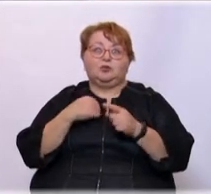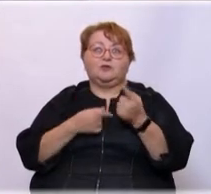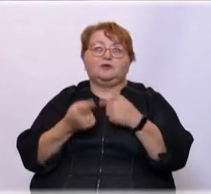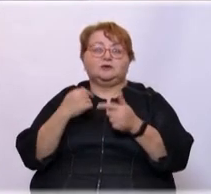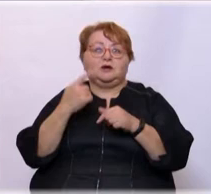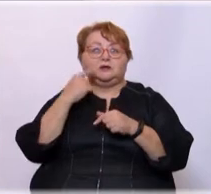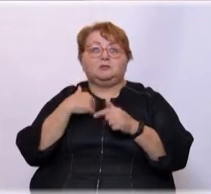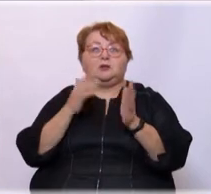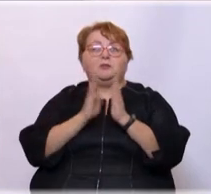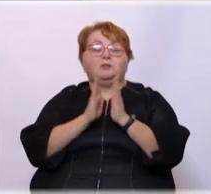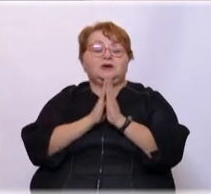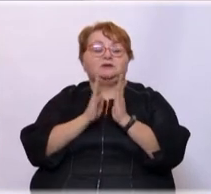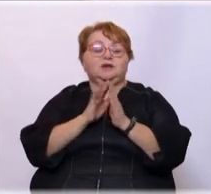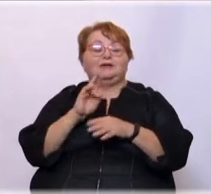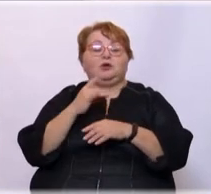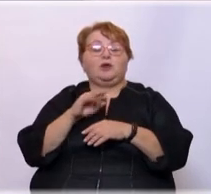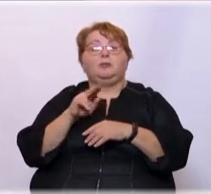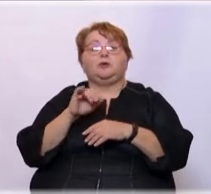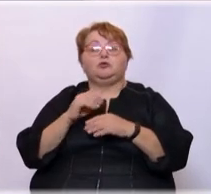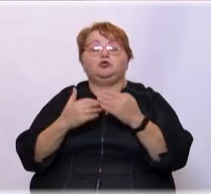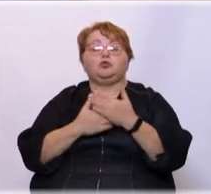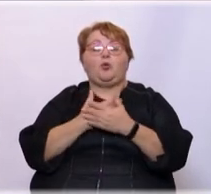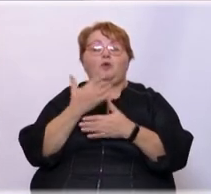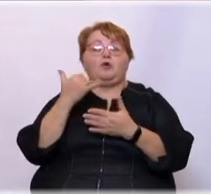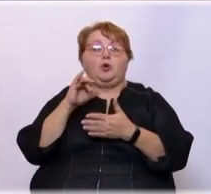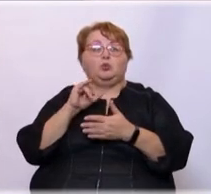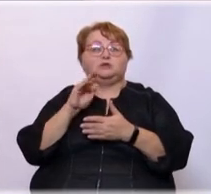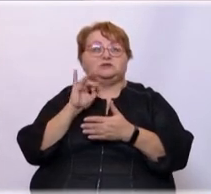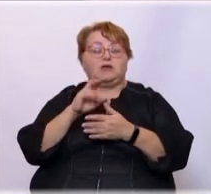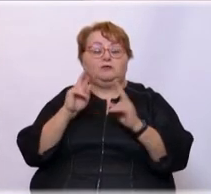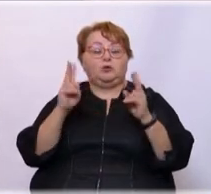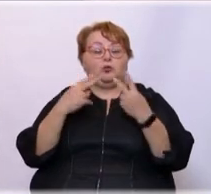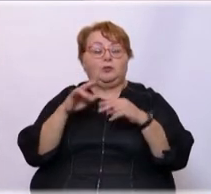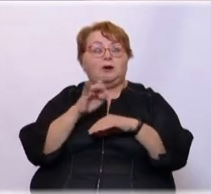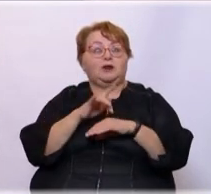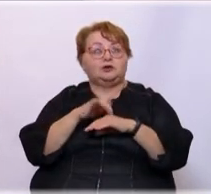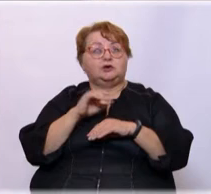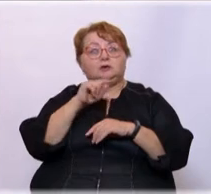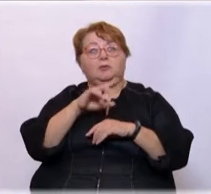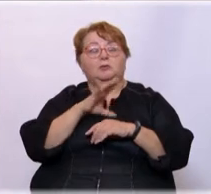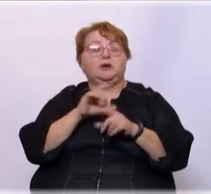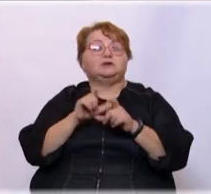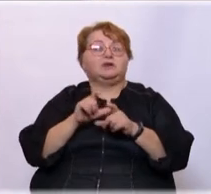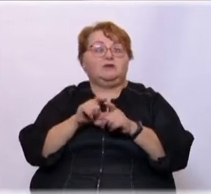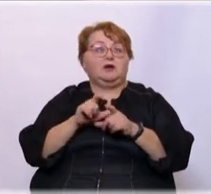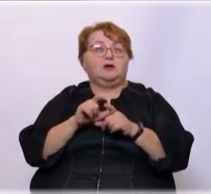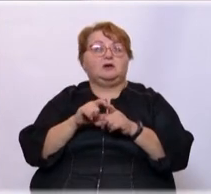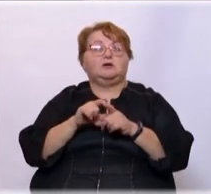Когда мне попросил Николай Петрович написать новый устав клуба болельщиков, то там была фраза такая.